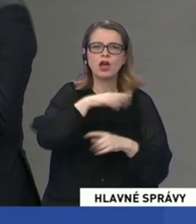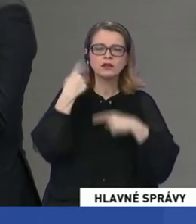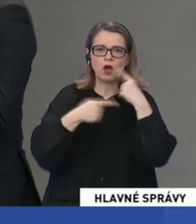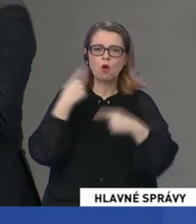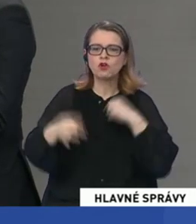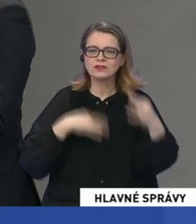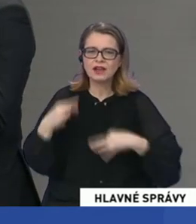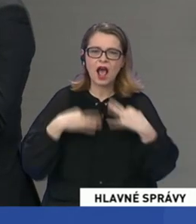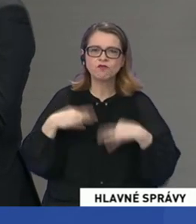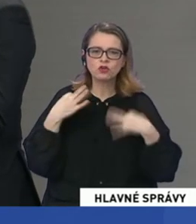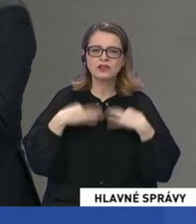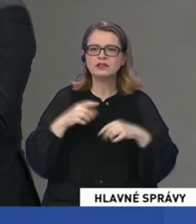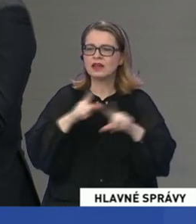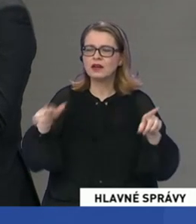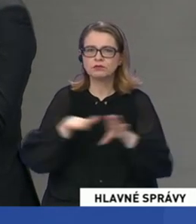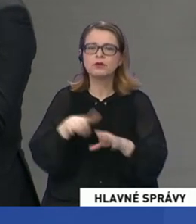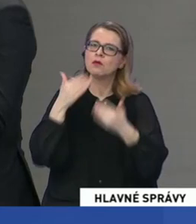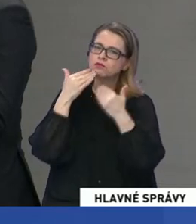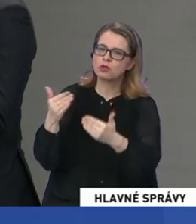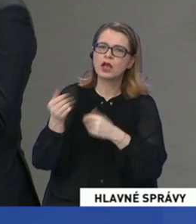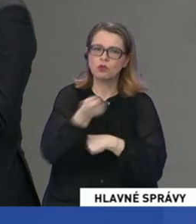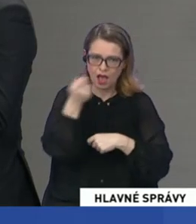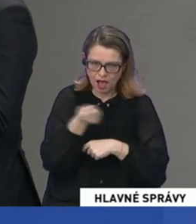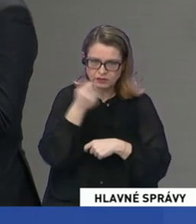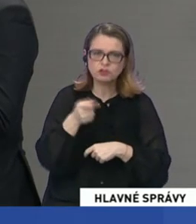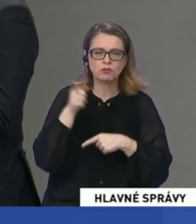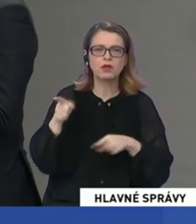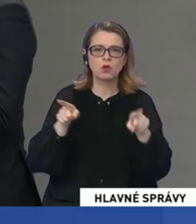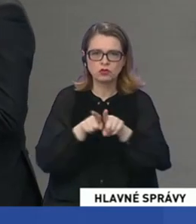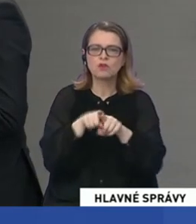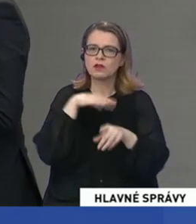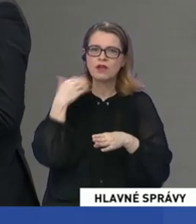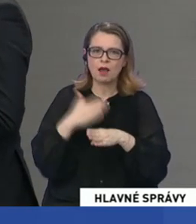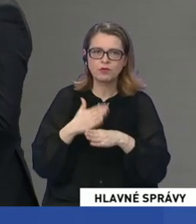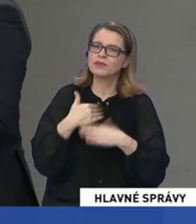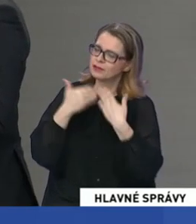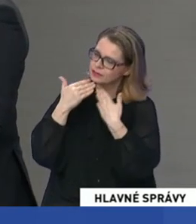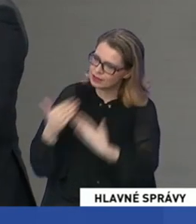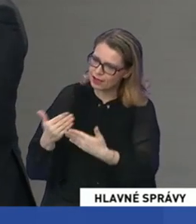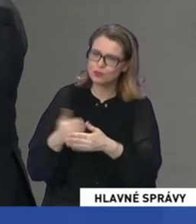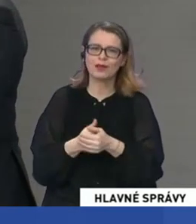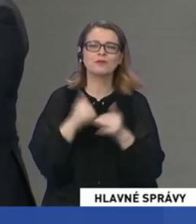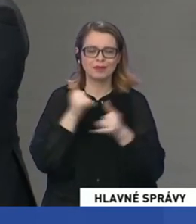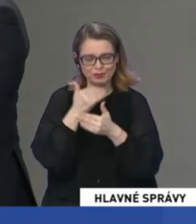zdravotníkoch a iných povolaniach. Poďakujte sa aj hasičom, pretože aj oni sú v prvej línii. Tak ďakujeme. Ďakujeme.